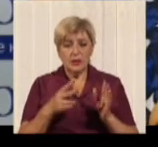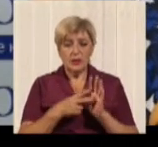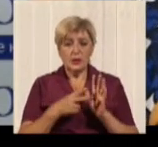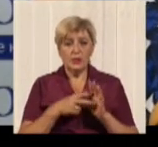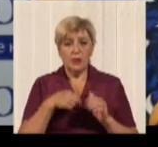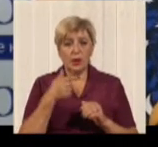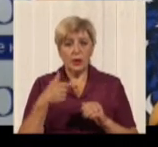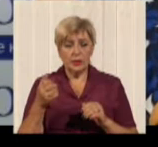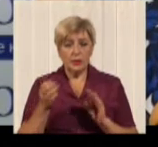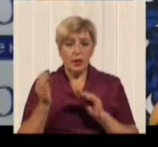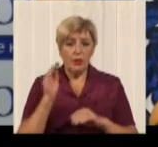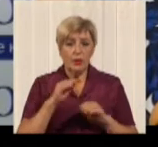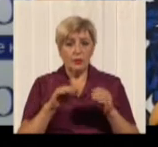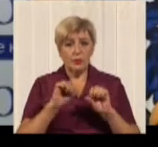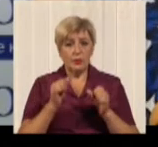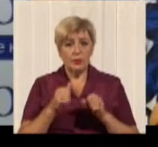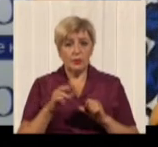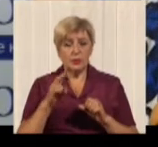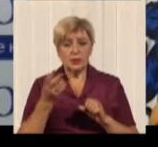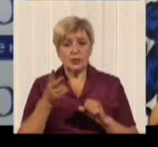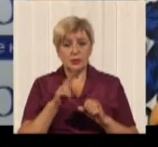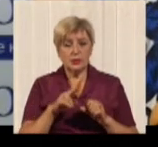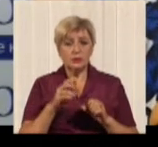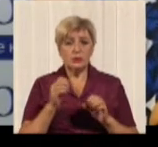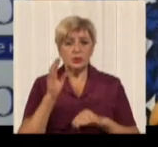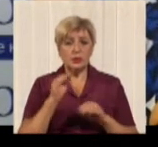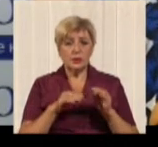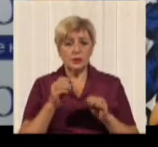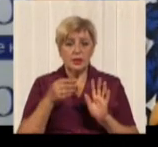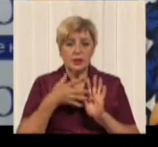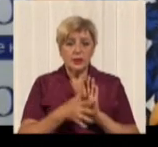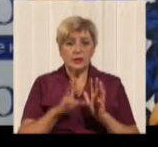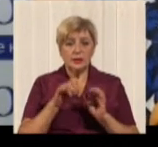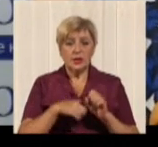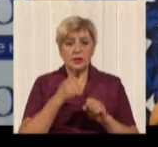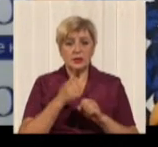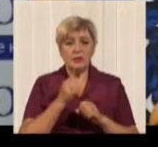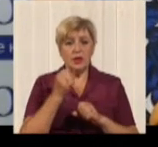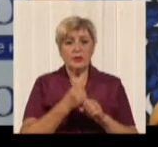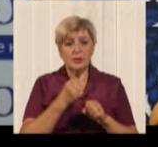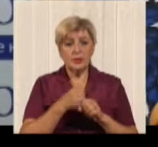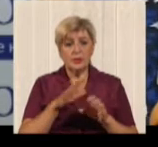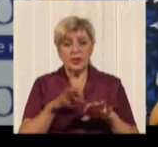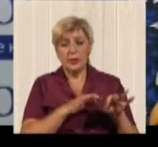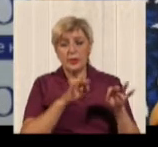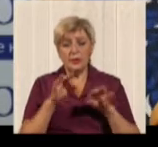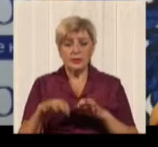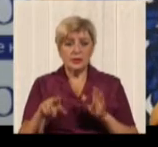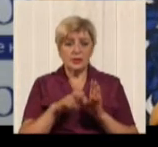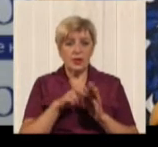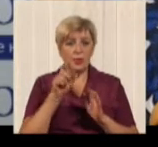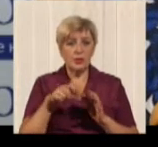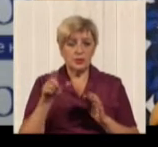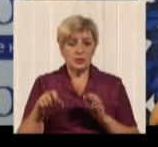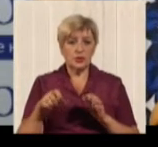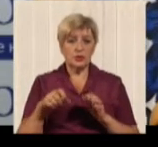і вона формується з двох складових. Це затрати на основне виробництво і об'єм перевезених пасажирів. Затрати на основне виробництво,